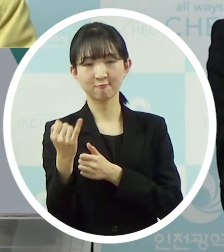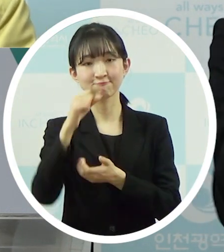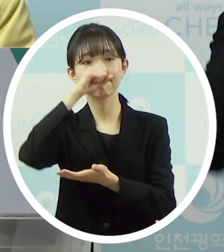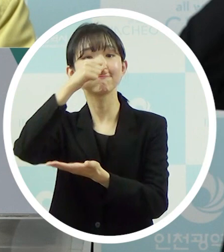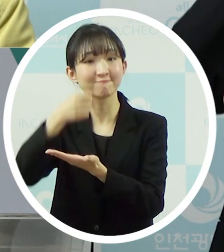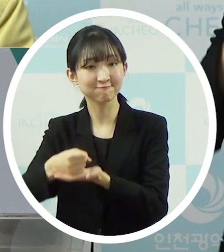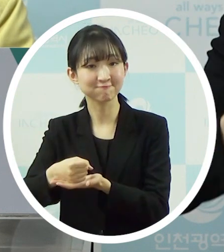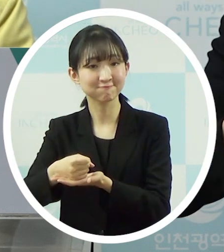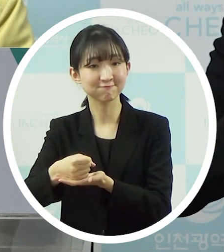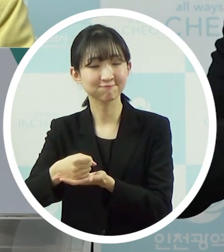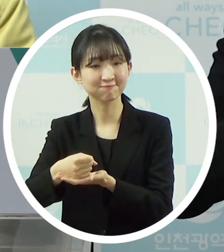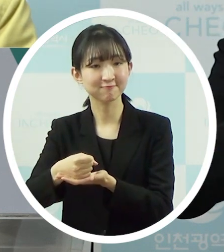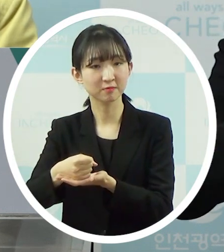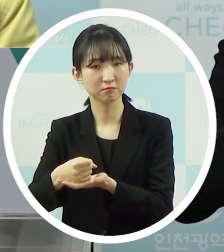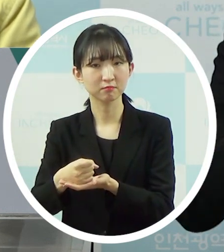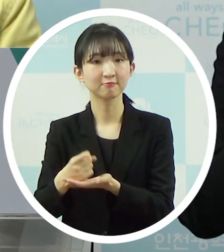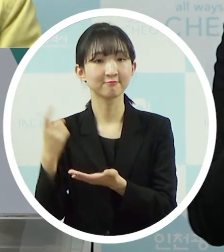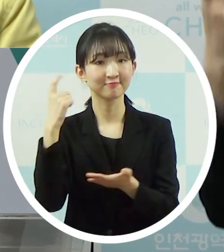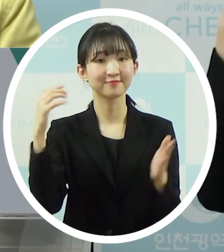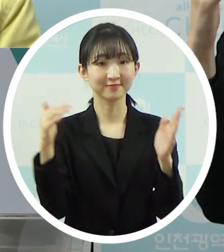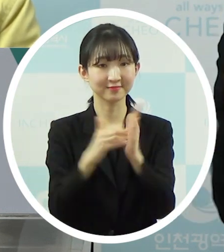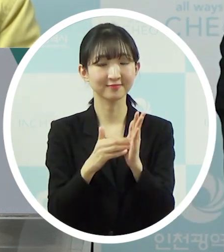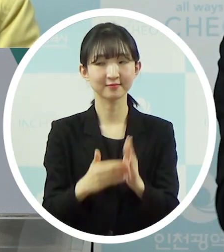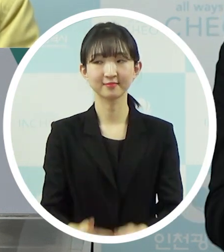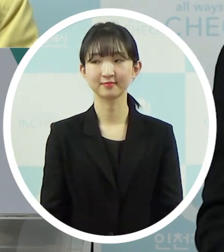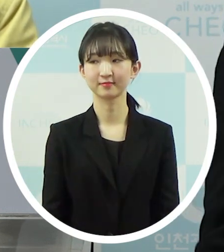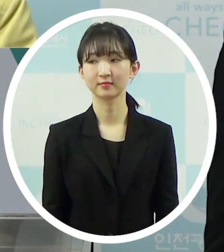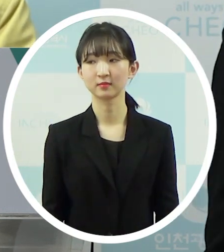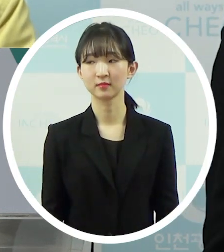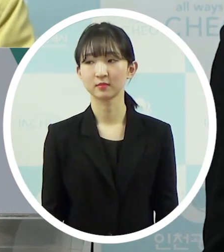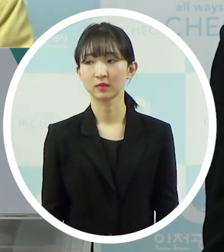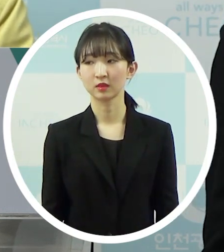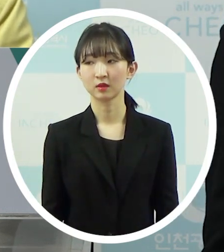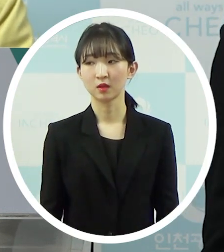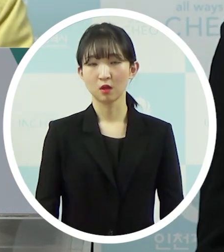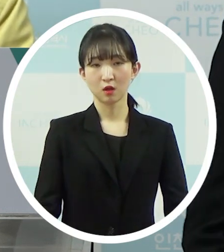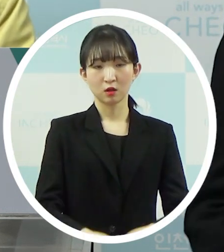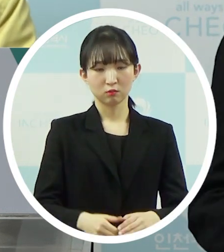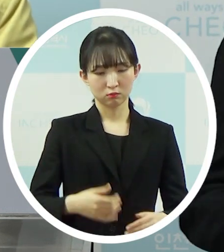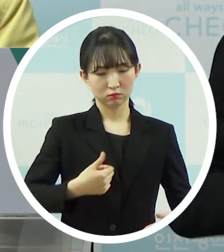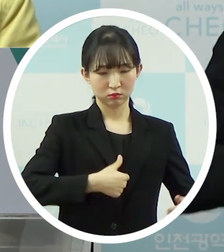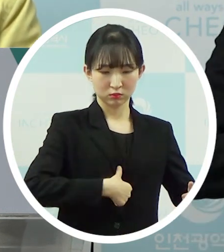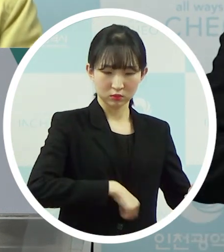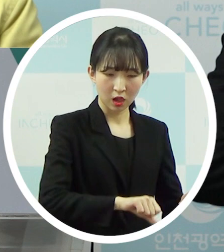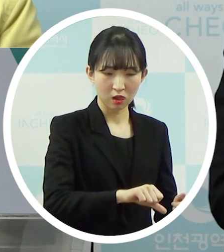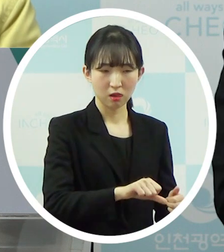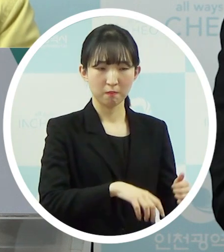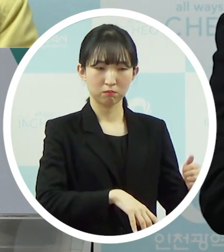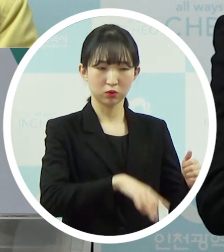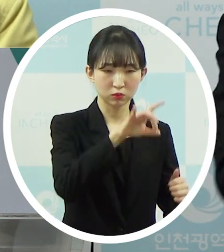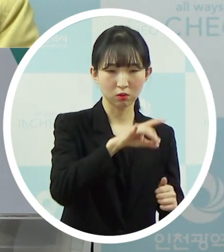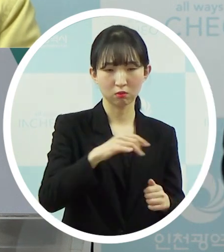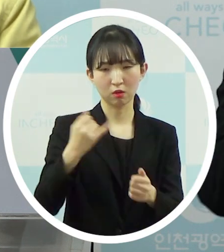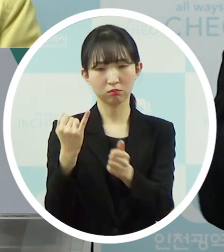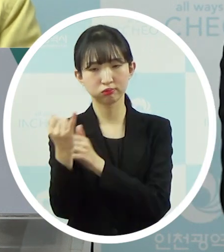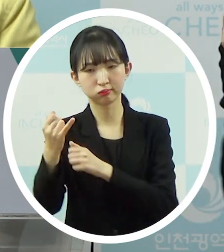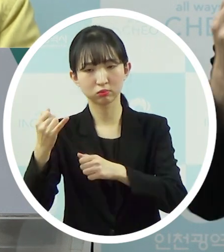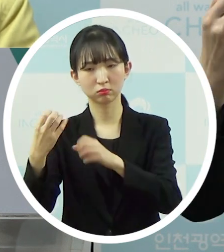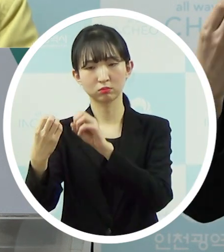걸로 얘기해 주셨는데요. 이게 좀 결과가 자녀 분들보다 늦게 나왔는데 이게 혹시 재검이